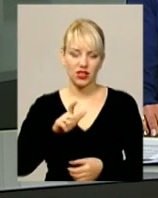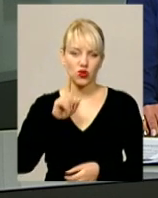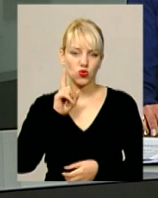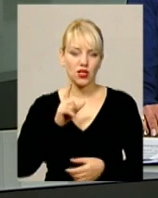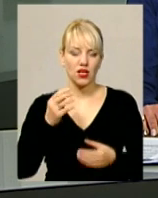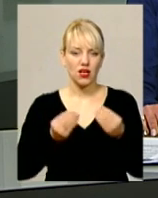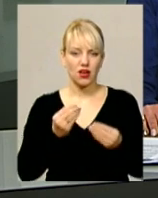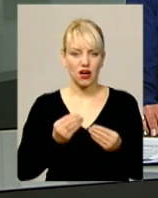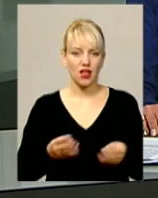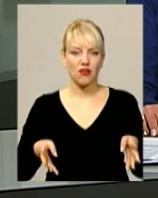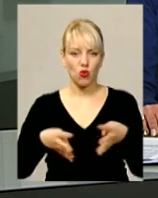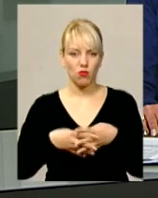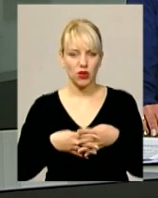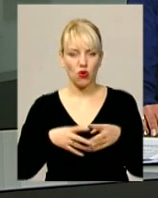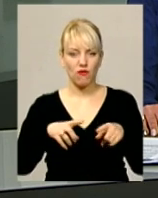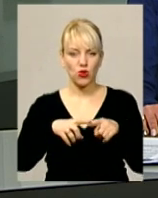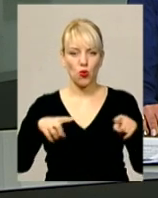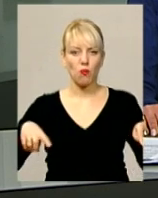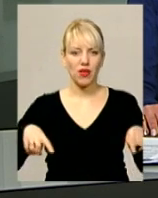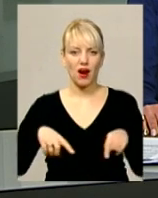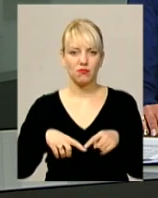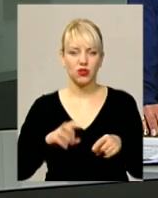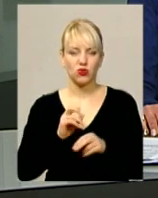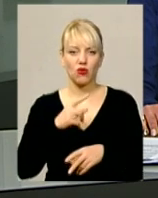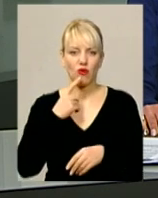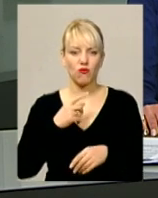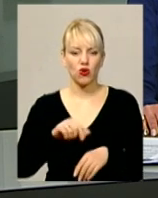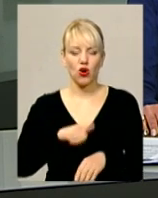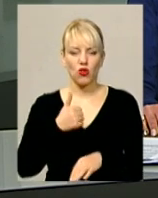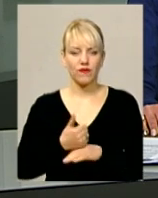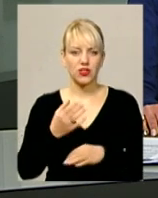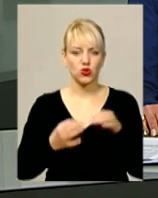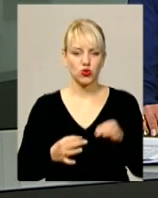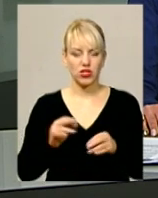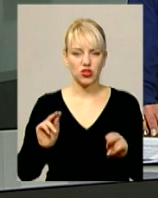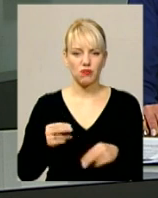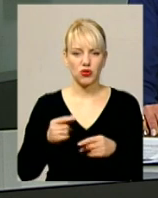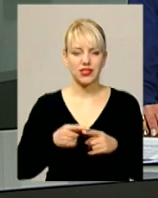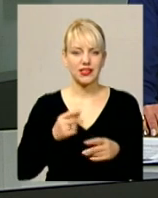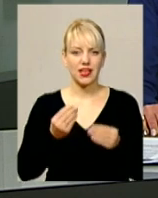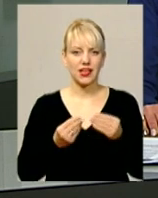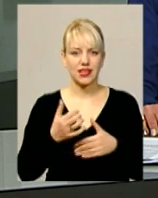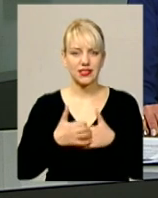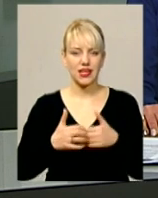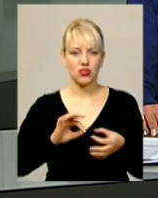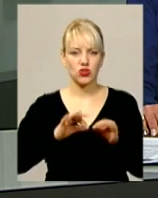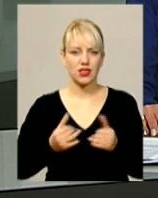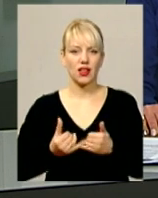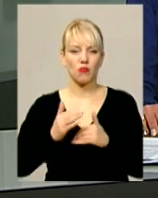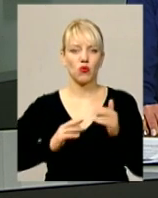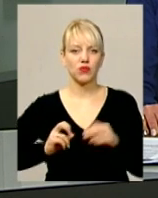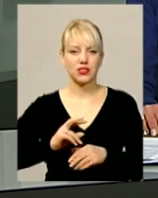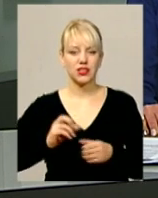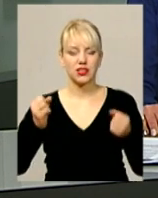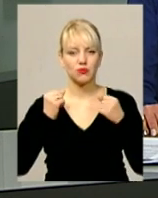учасники в комбіновану піраміду. Як каже головний суддя чемпіонату Ігор Мартинюк, це гра середньої складності для професійних спортсменів.